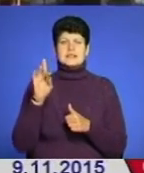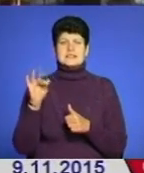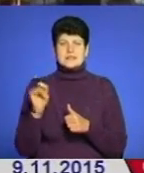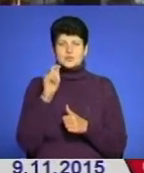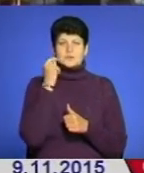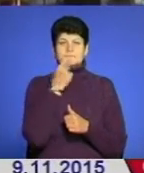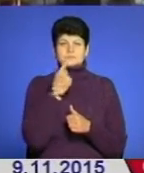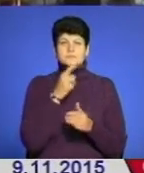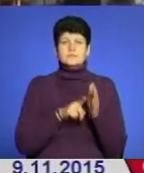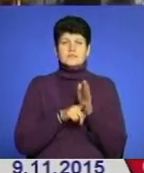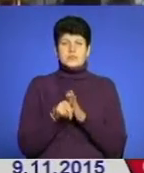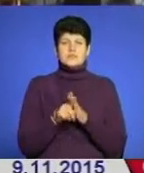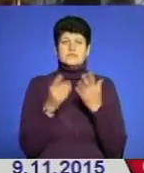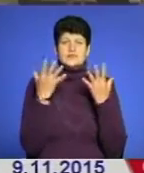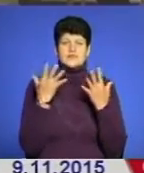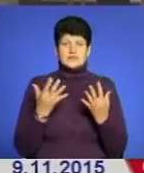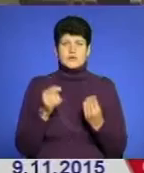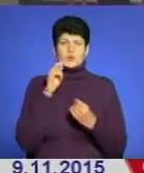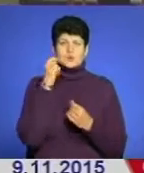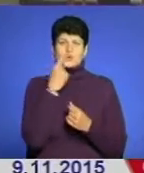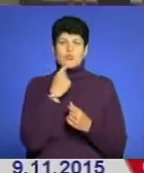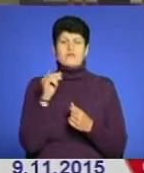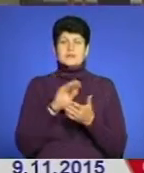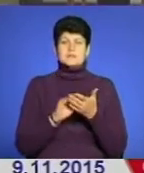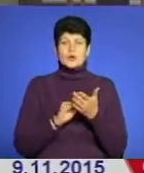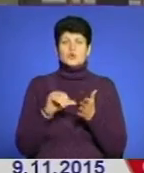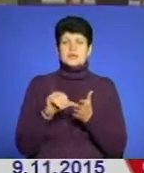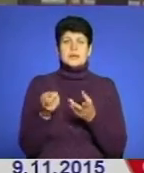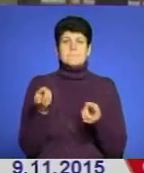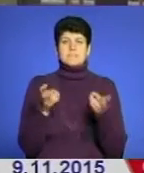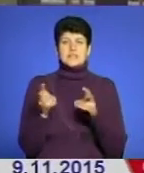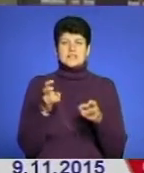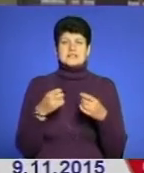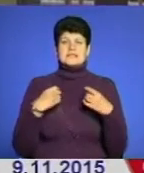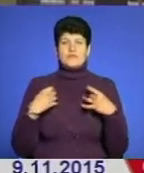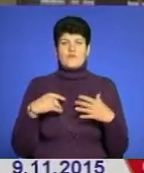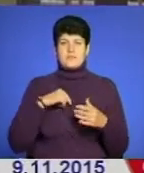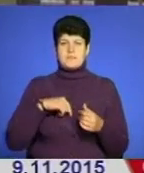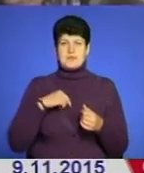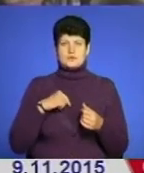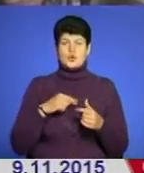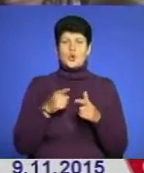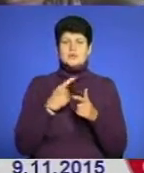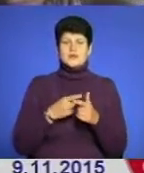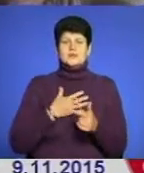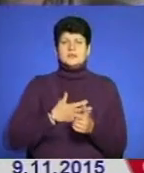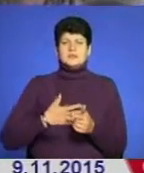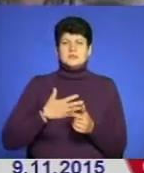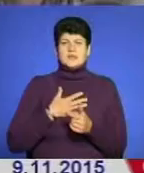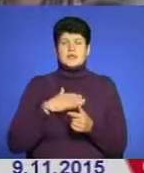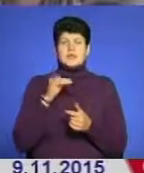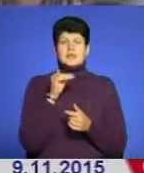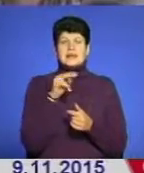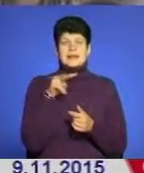символічно у День української мови та писемності. Учасники прийшли зі святковим позитивним настроєм, хоча і хвилювалися. Лілія